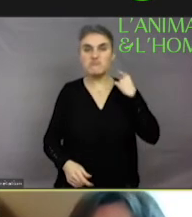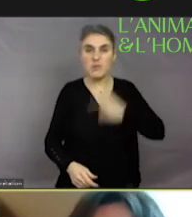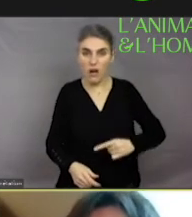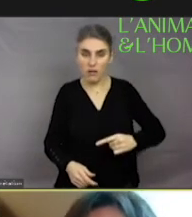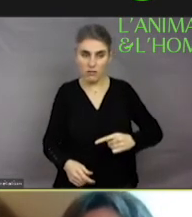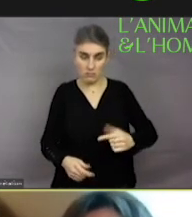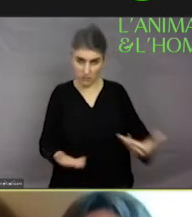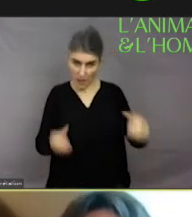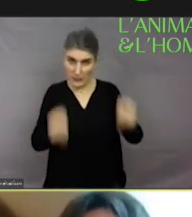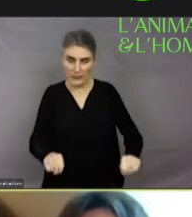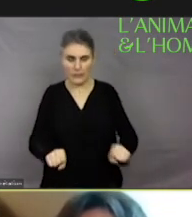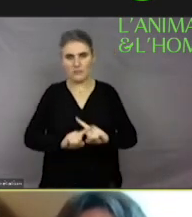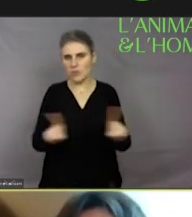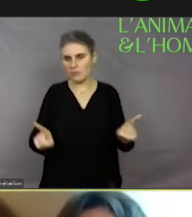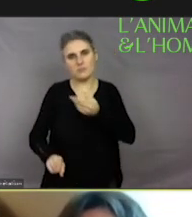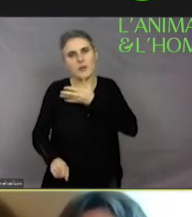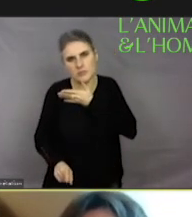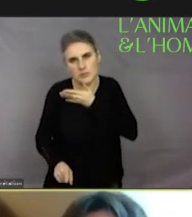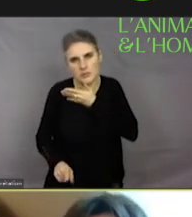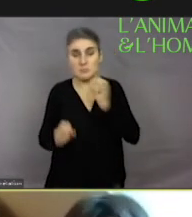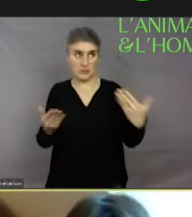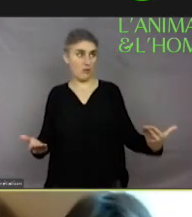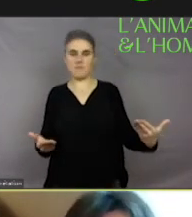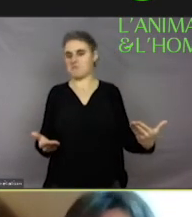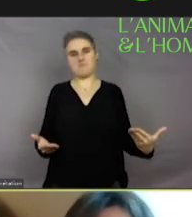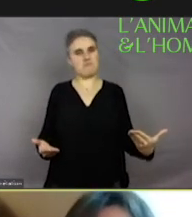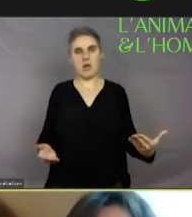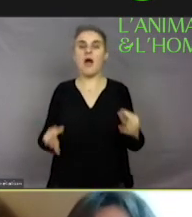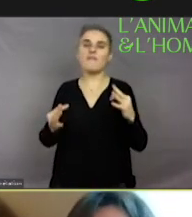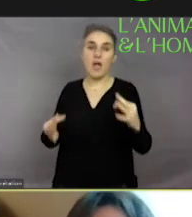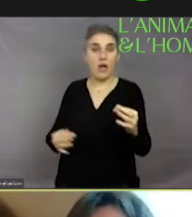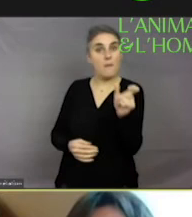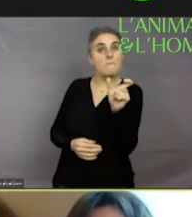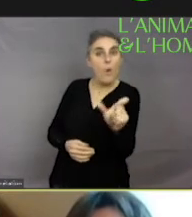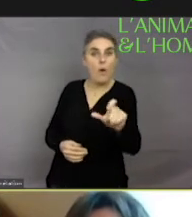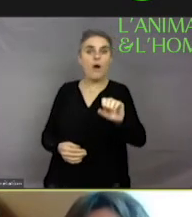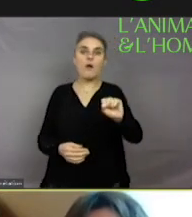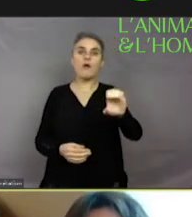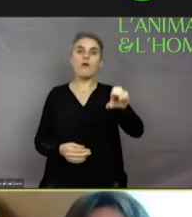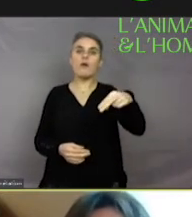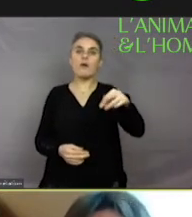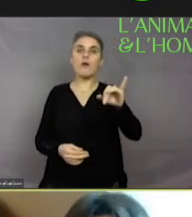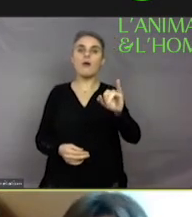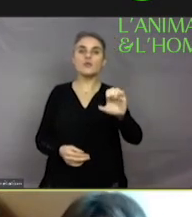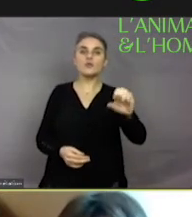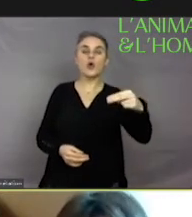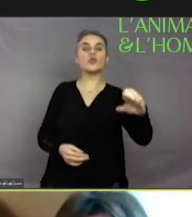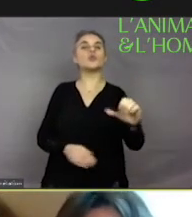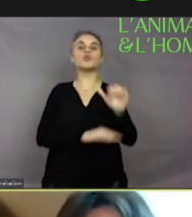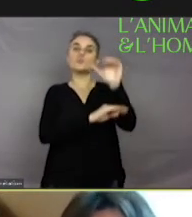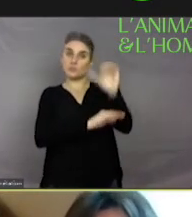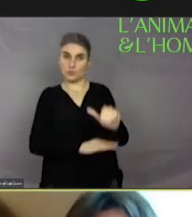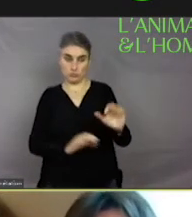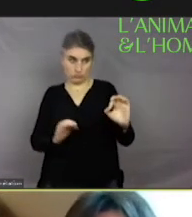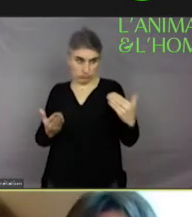'hui. Donc, la question de la protection du mot « sentience », bon, ça y est, elle est dans le